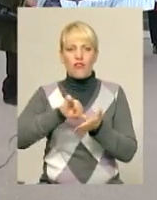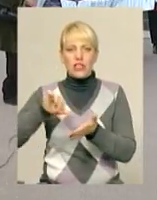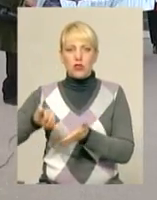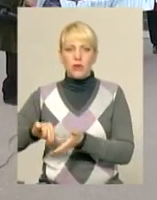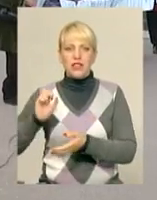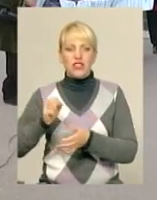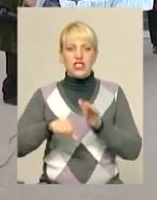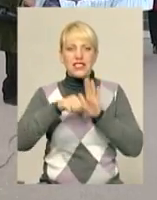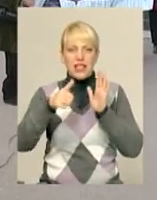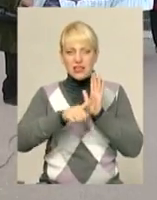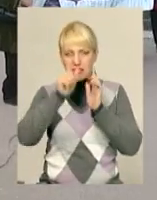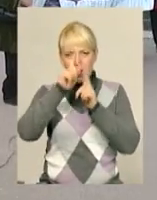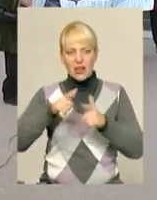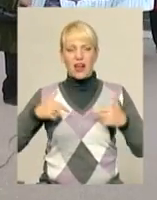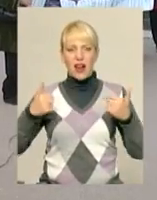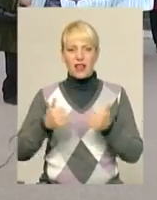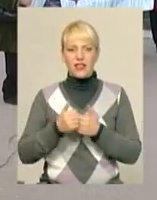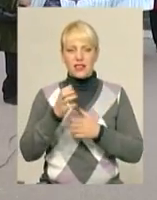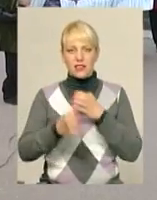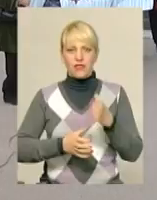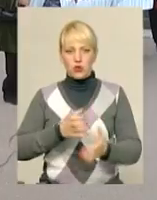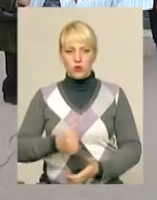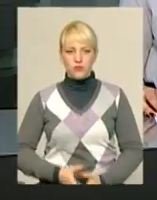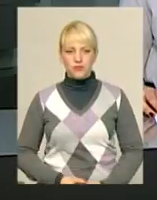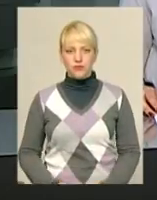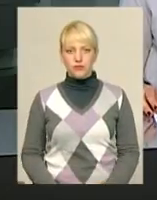Вікторія Паламар, Володимир Паламар для інформаційного випуску.